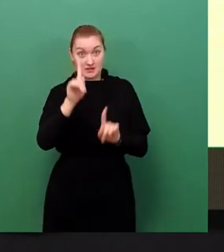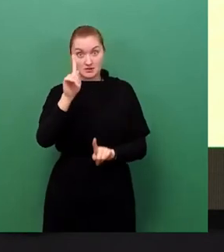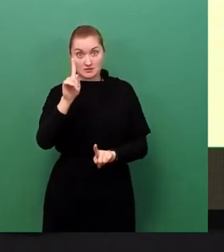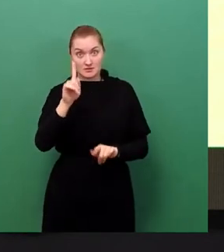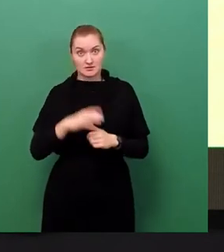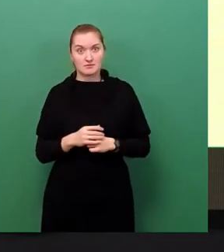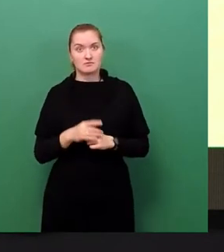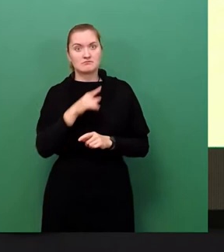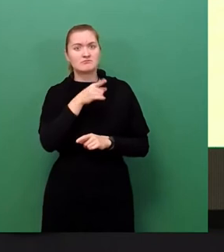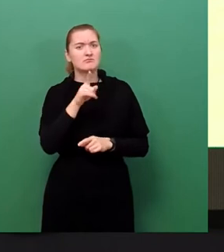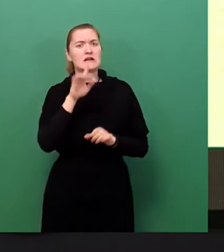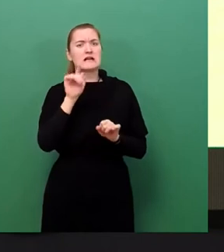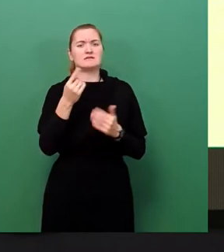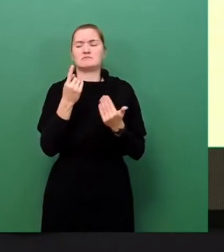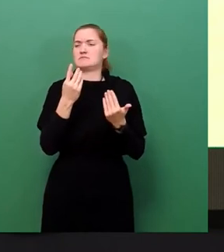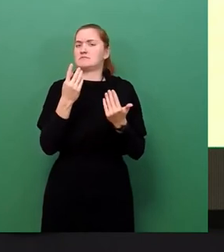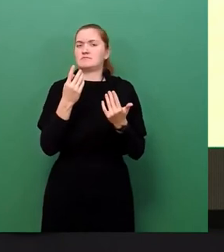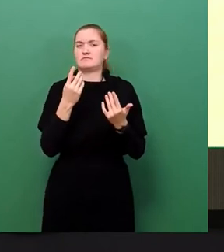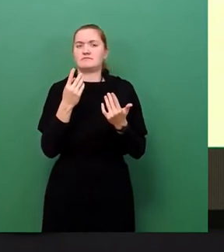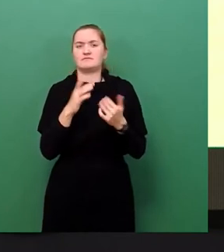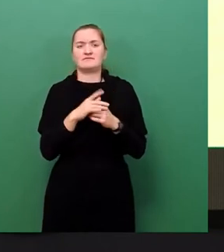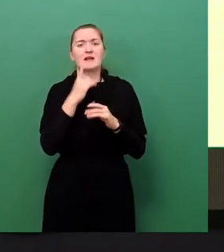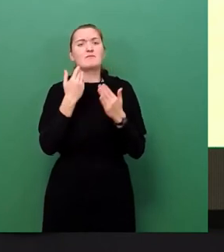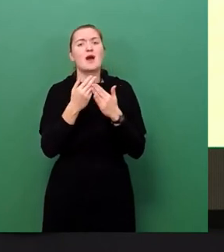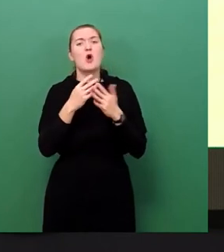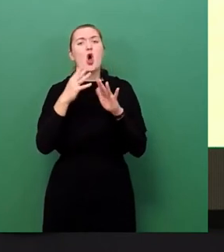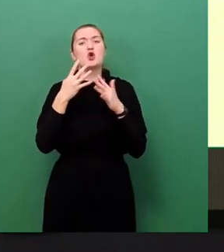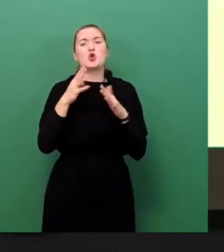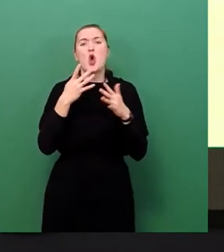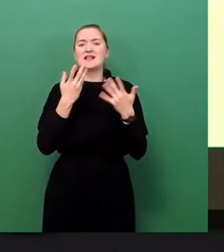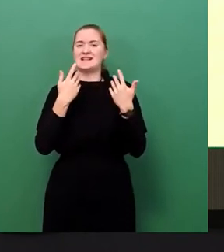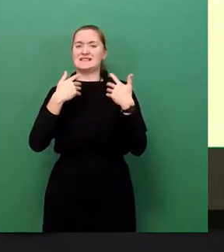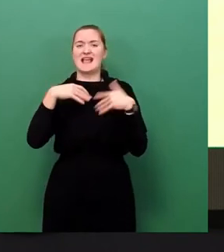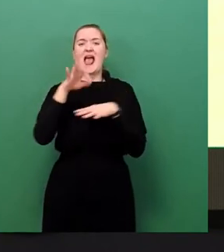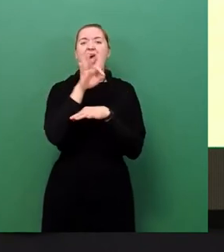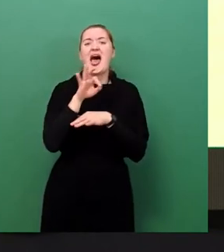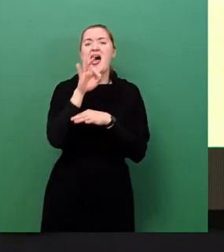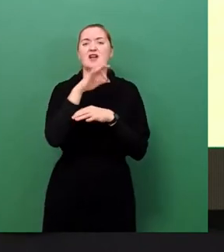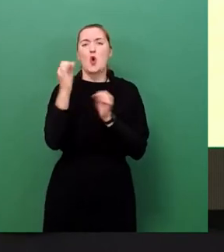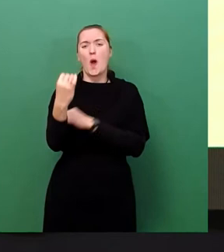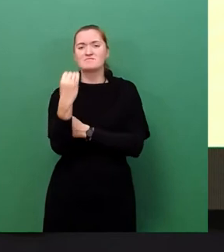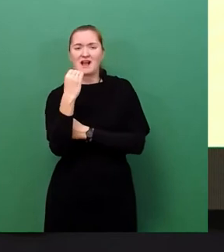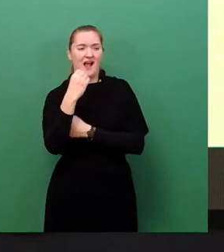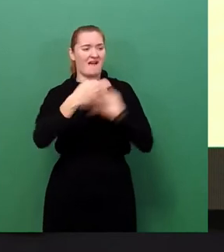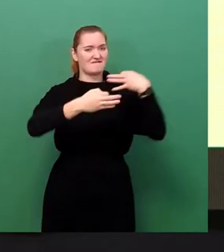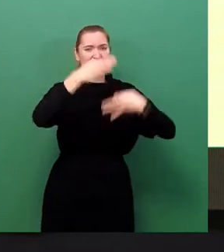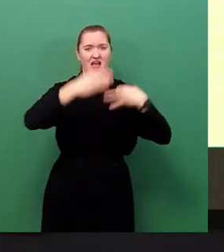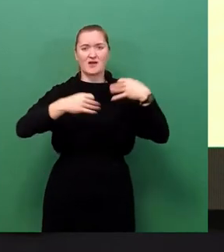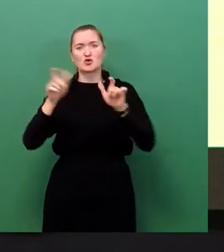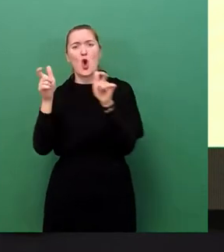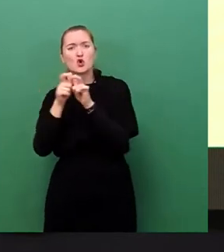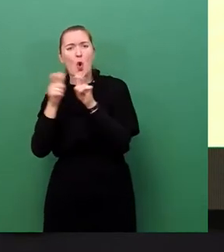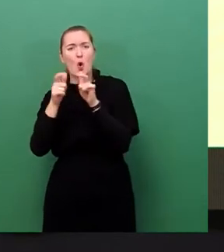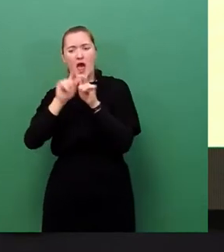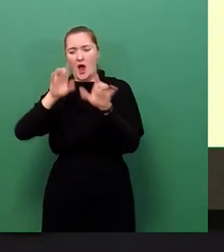99 Atomkraftwerke um Dresden bauen und noch ein Kohlekraftwerk in die Mitte, direkt in den großen Garten